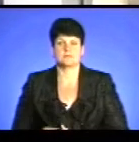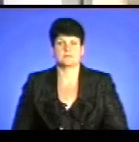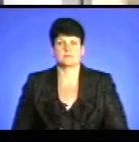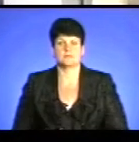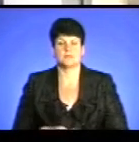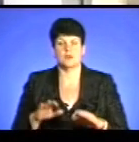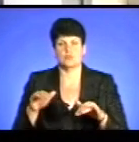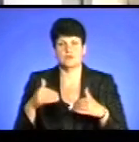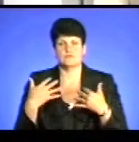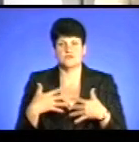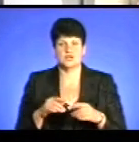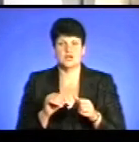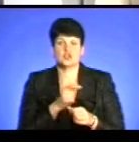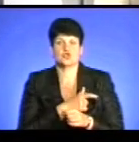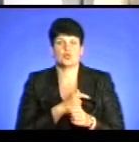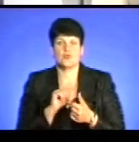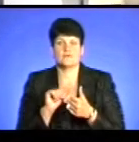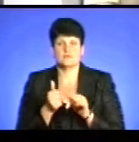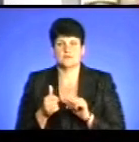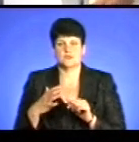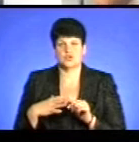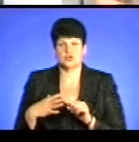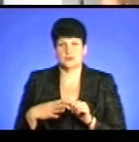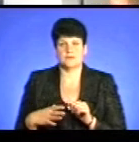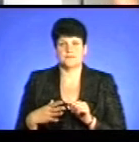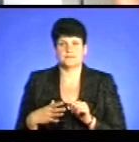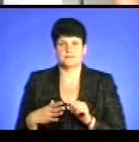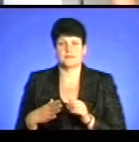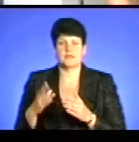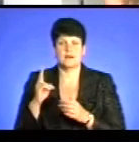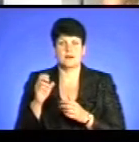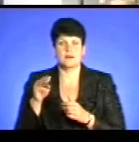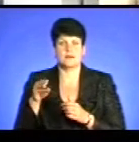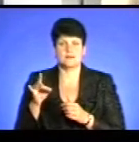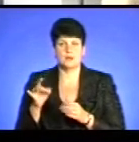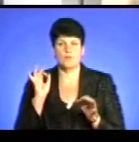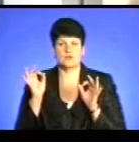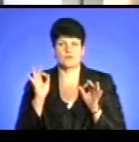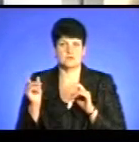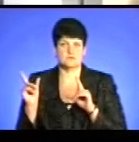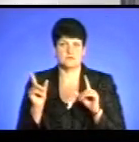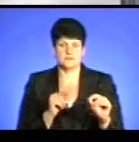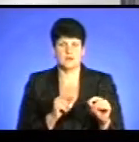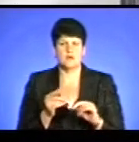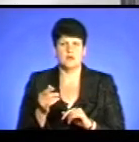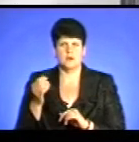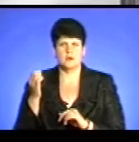А потім вже чергова зміна чекає, чоловіки на катер виходять по тривозі до місця людей. Пам'ятаєте минулий